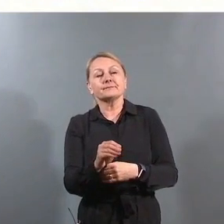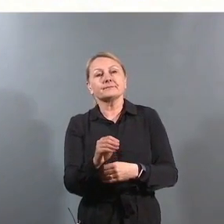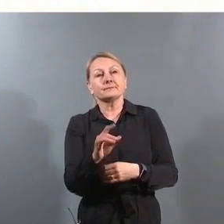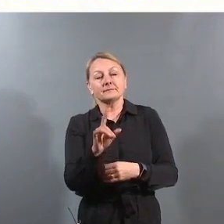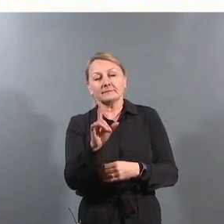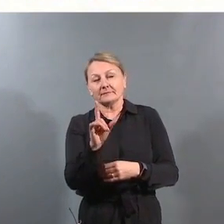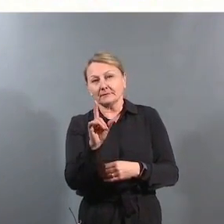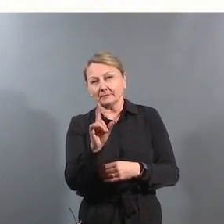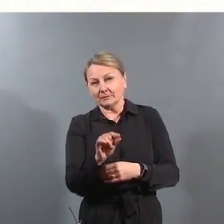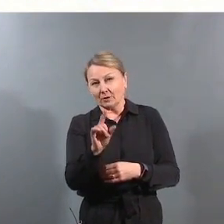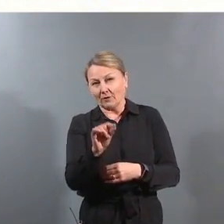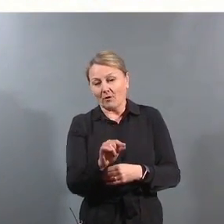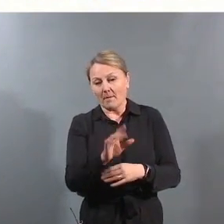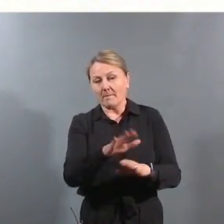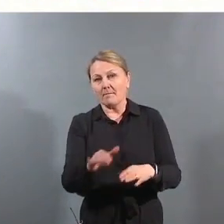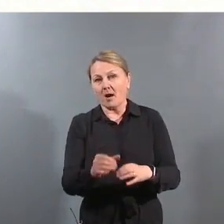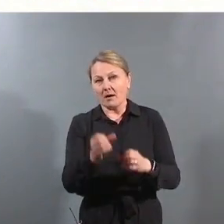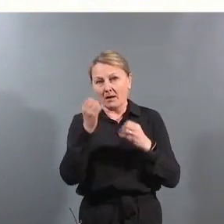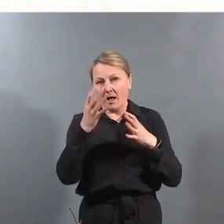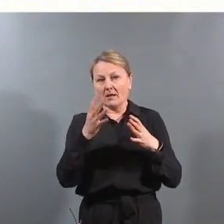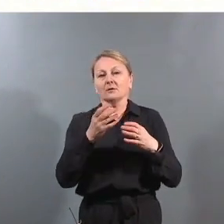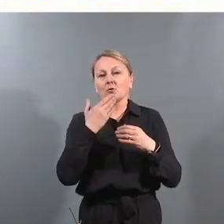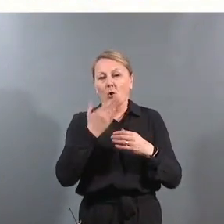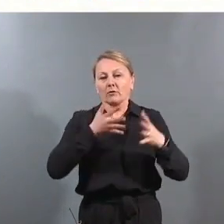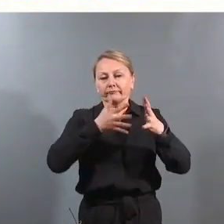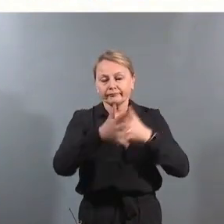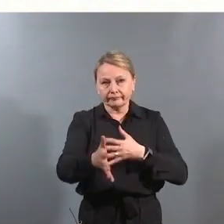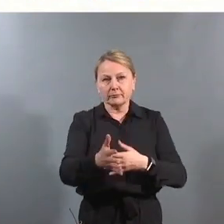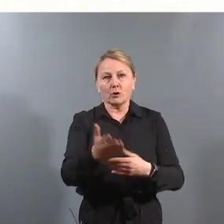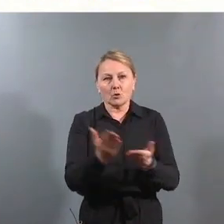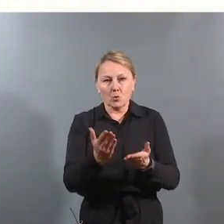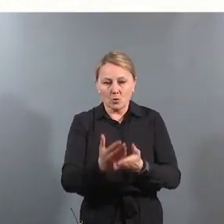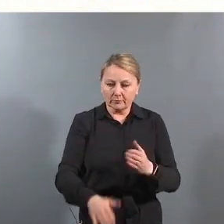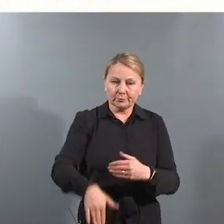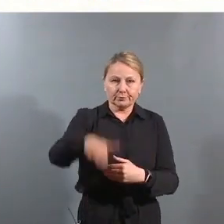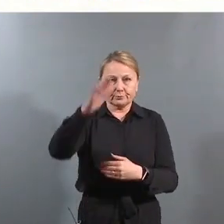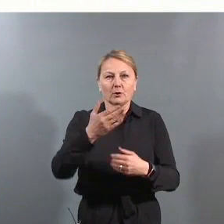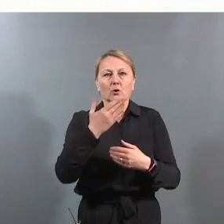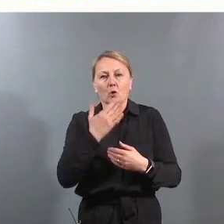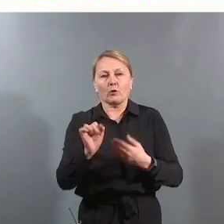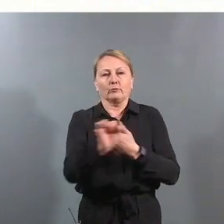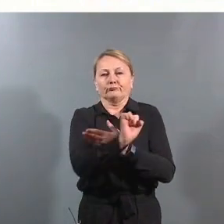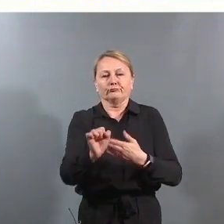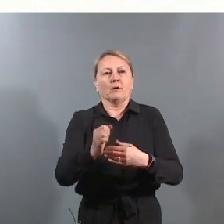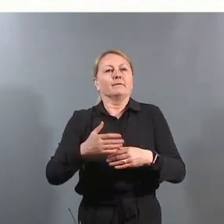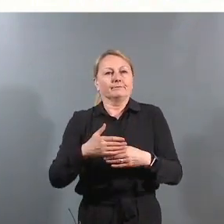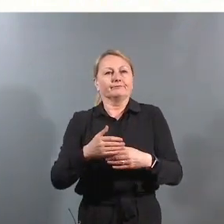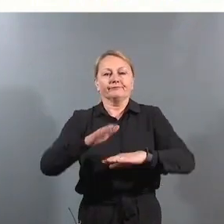at barn klarer seg godt gjennom skolen, og at de er godt rustet til voksenlivet.